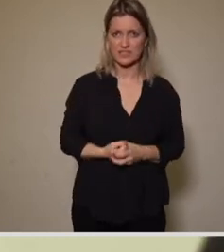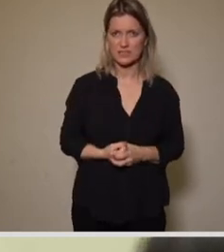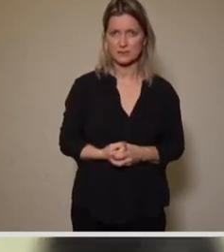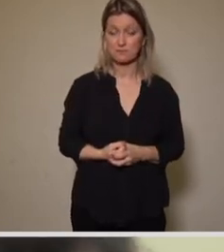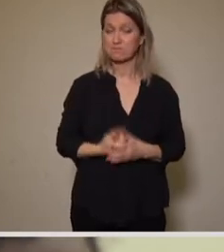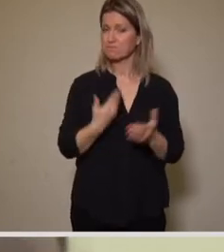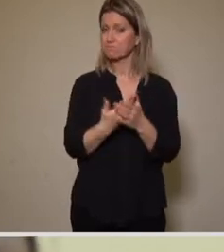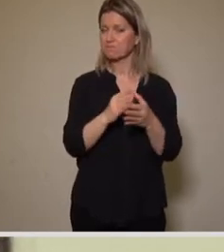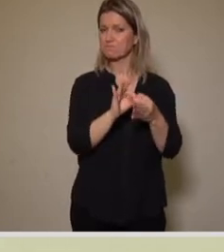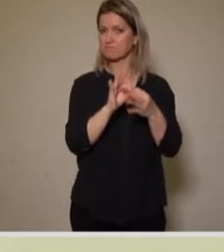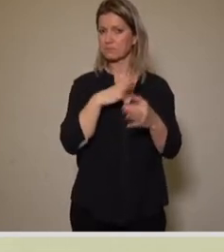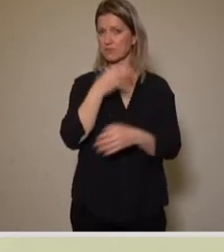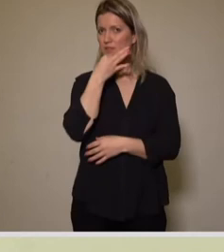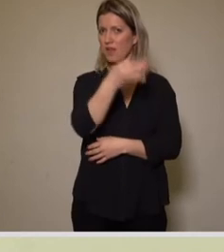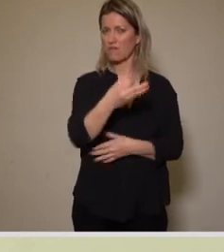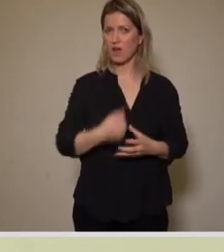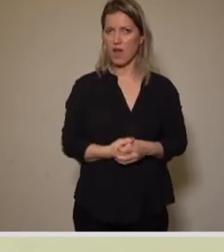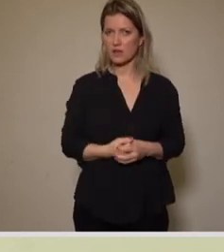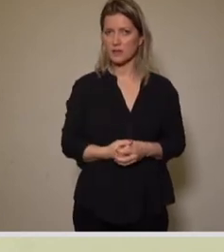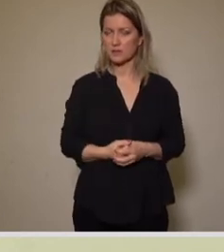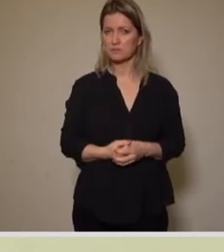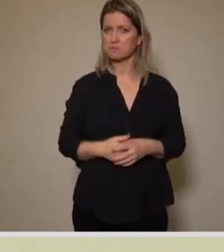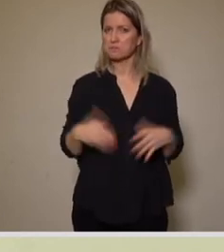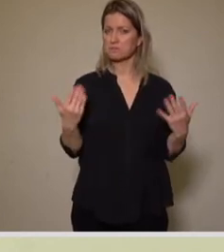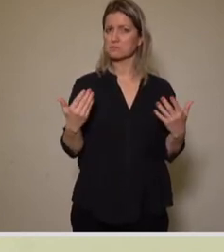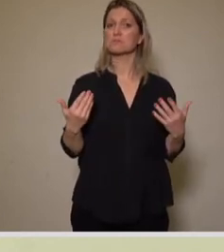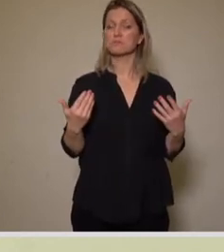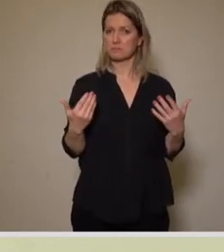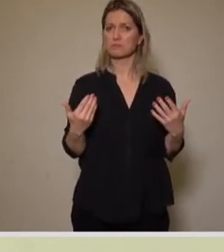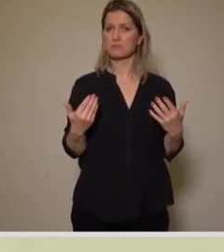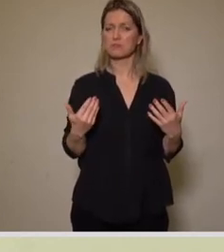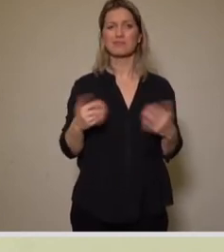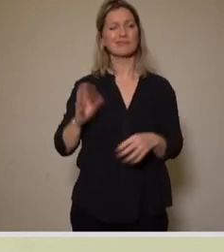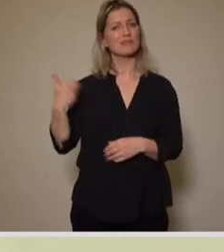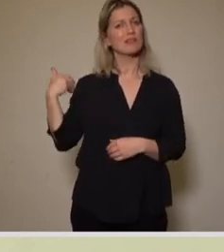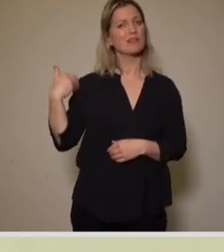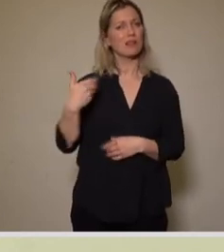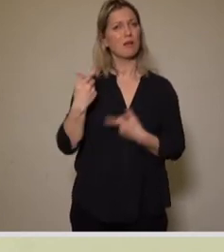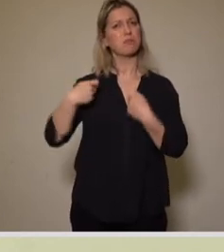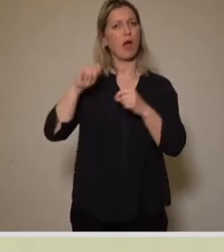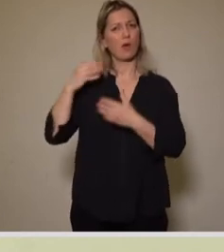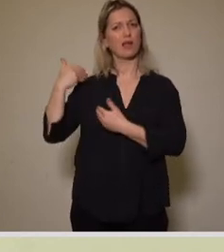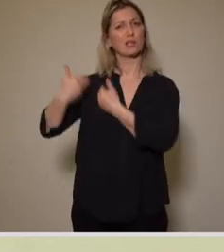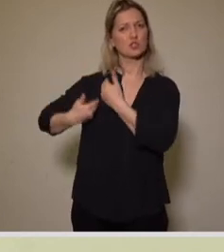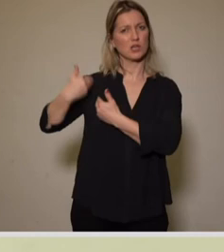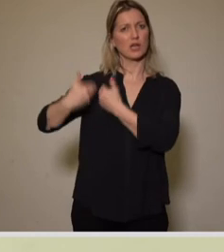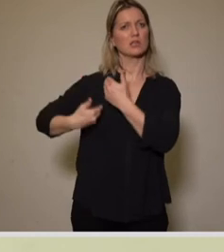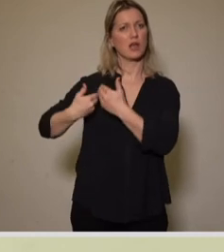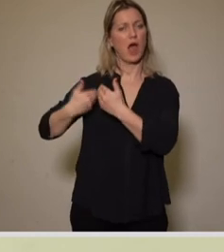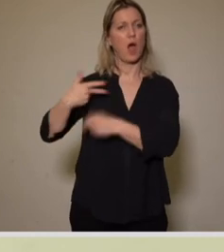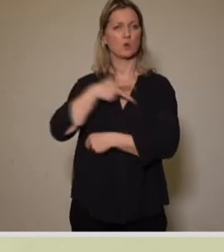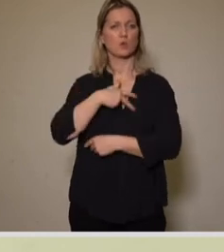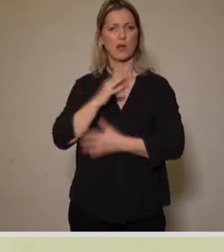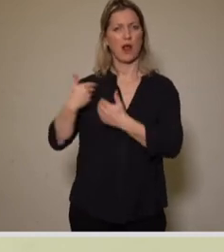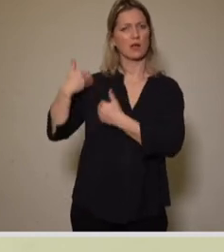folgende Fragen. Wie ordnet sich das Sachsenbad in den baugeschichtlichen und auch sozialgeschichtlichen Kanonen Dresdens ein? Und wie ist